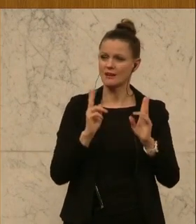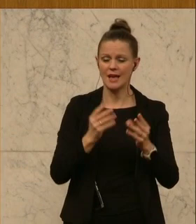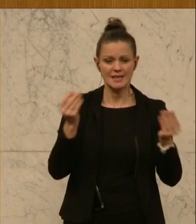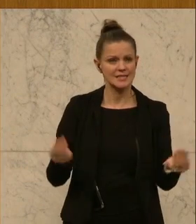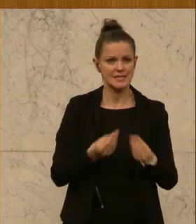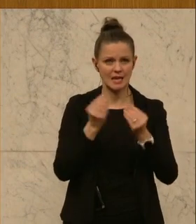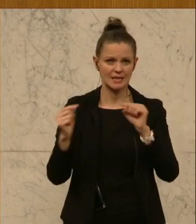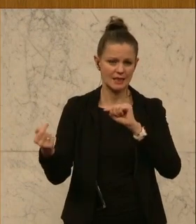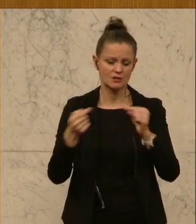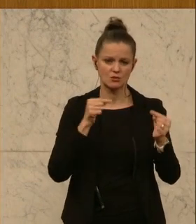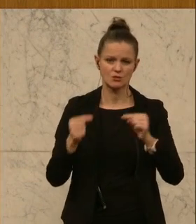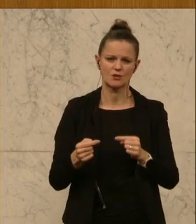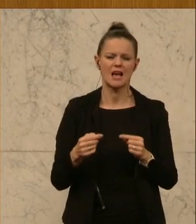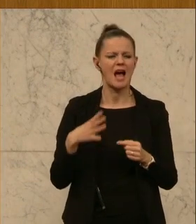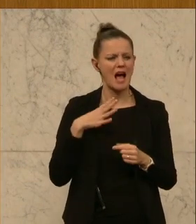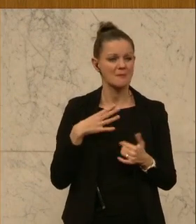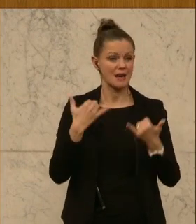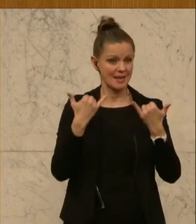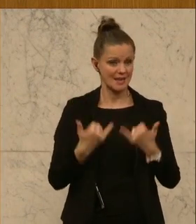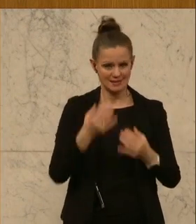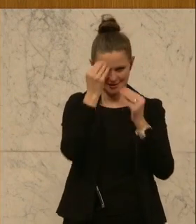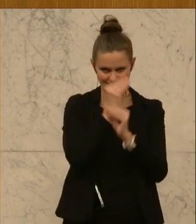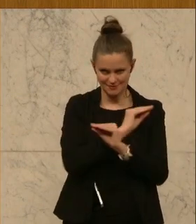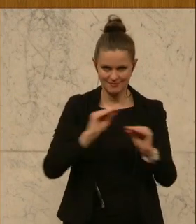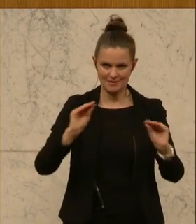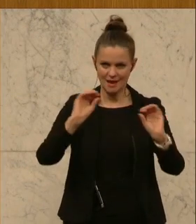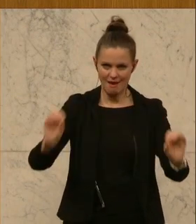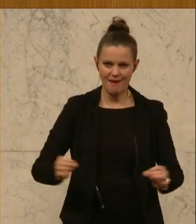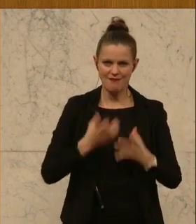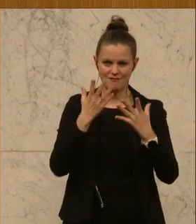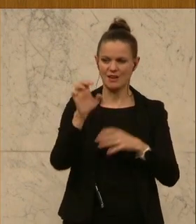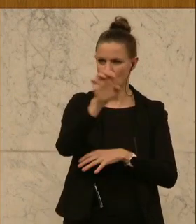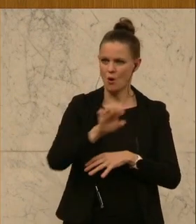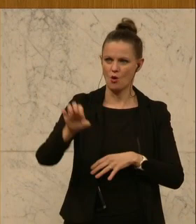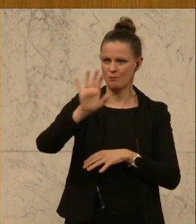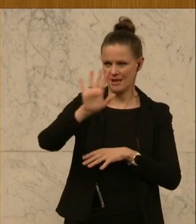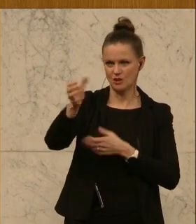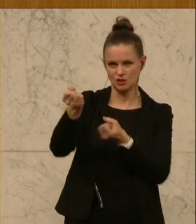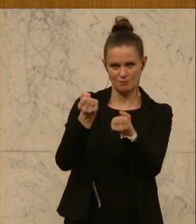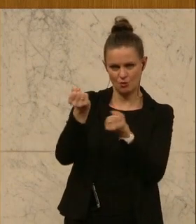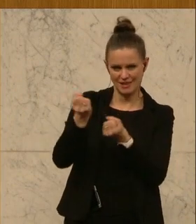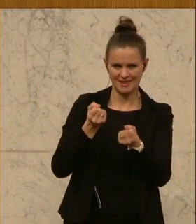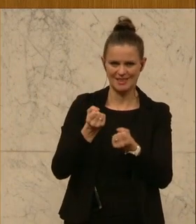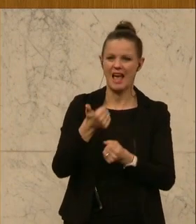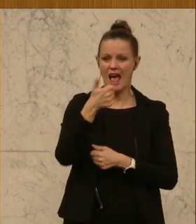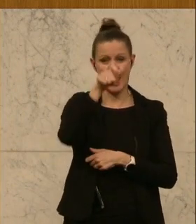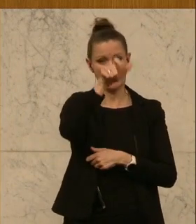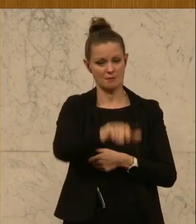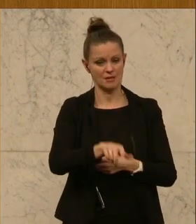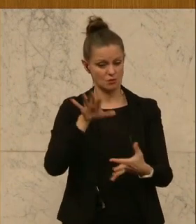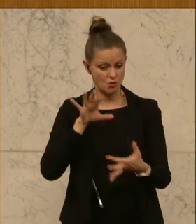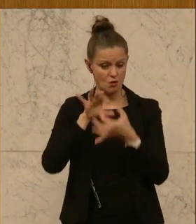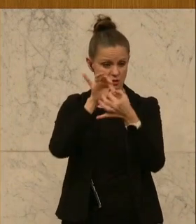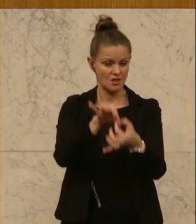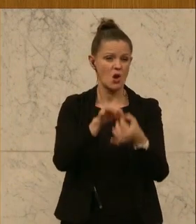diskutieren. Aber das, was ich jetzt gesagt habe, als Effekt einer europäischen Politik, an einer Person auf